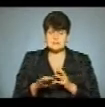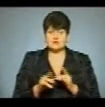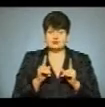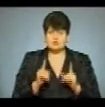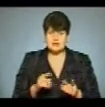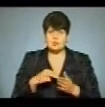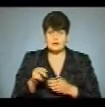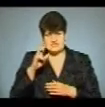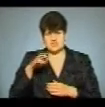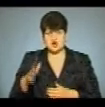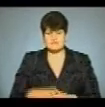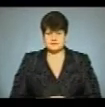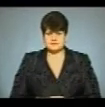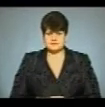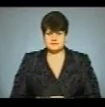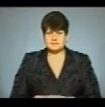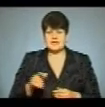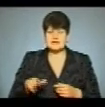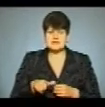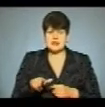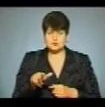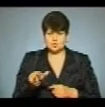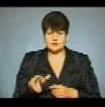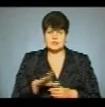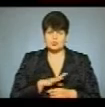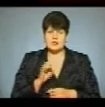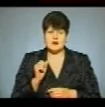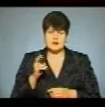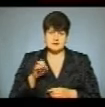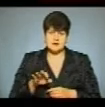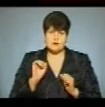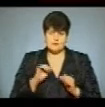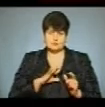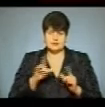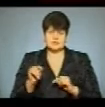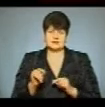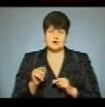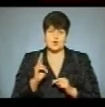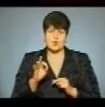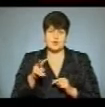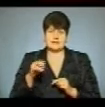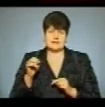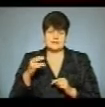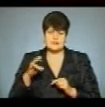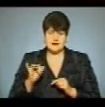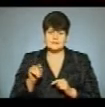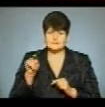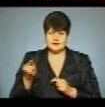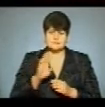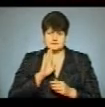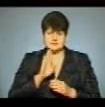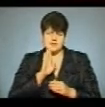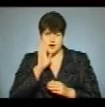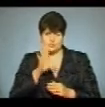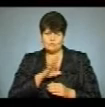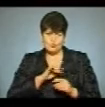купець держава. Ділянку дороги, де була акція, можна було об'їхати через село Коледняне Чортківського району. Там відранку стояв